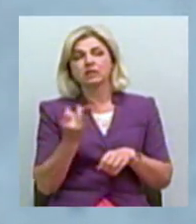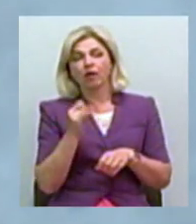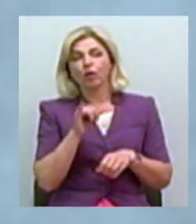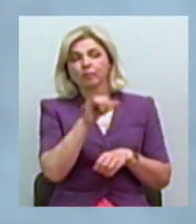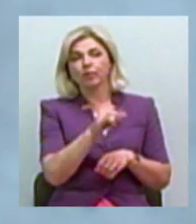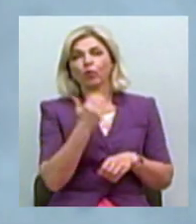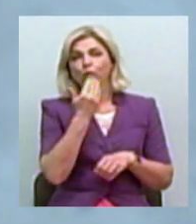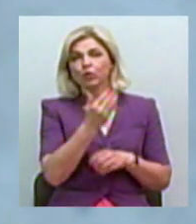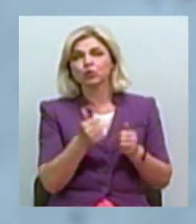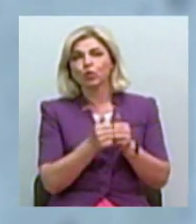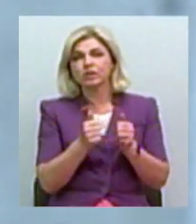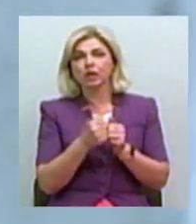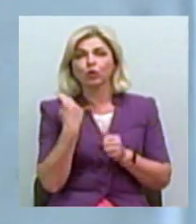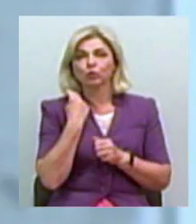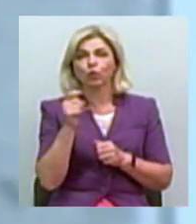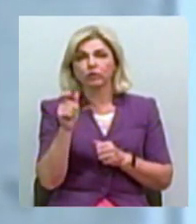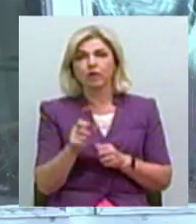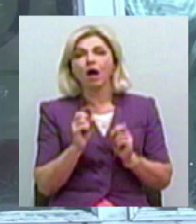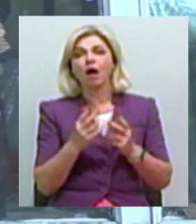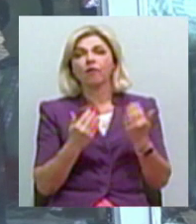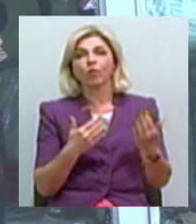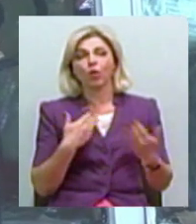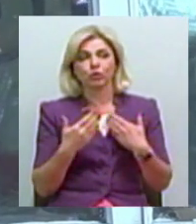боржника, як вони ставляться до відключення.